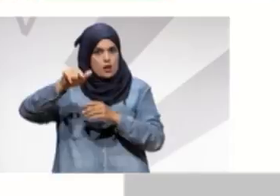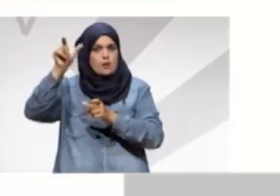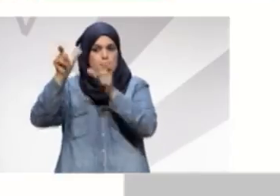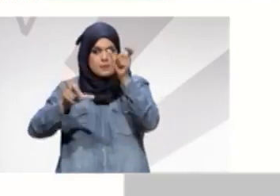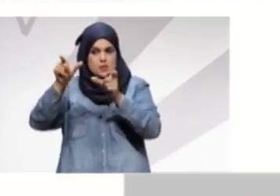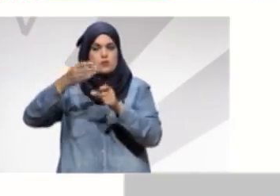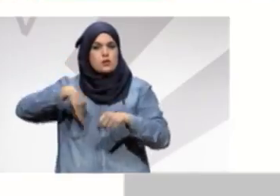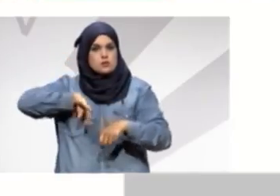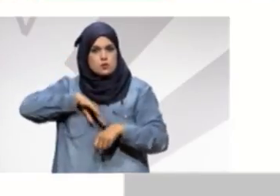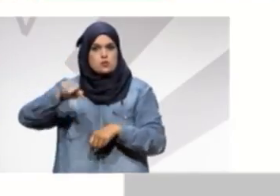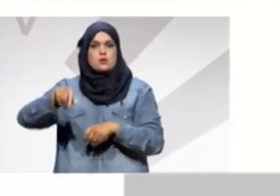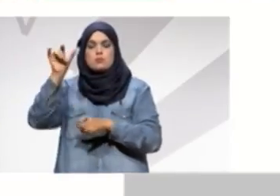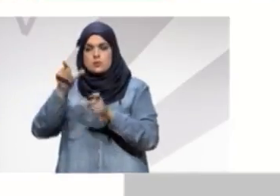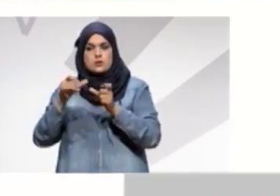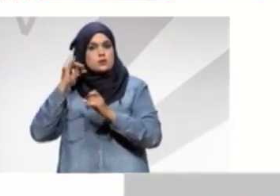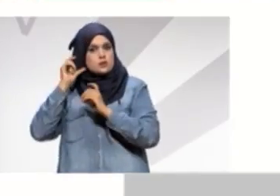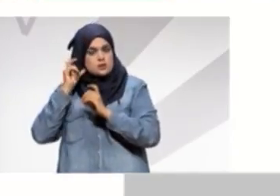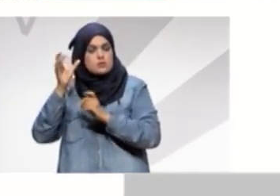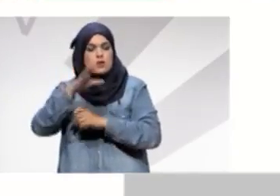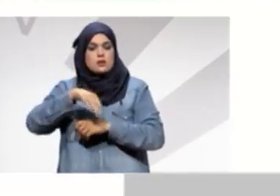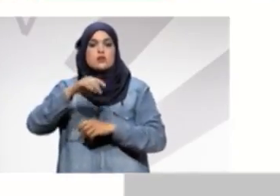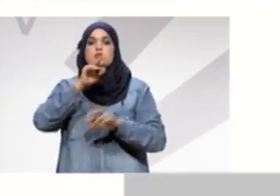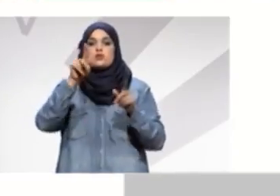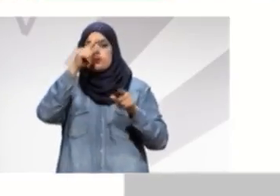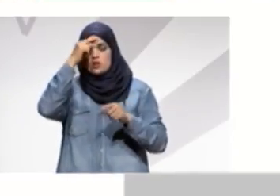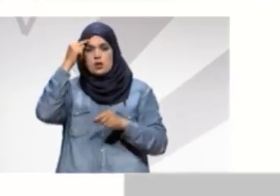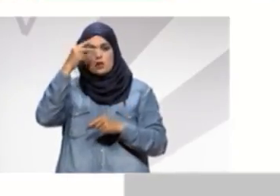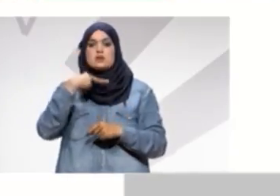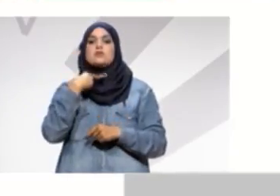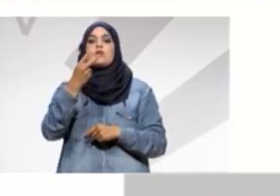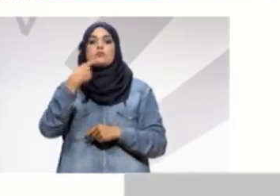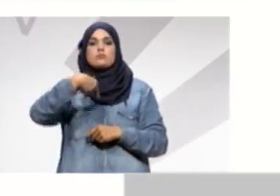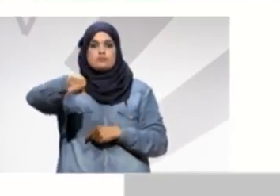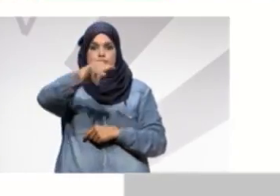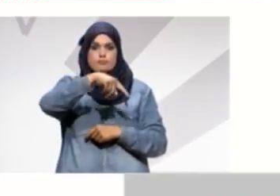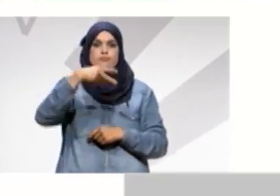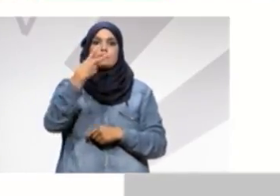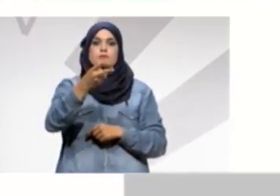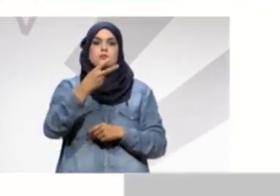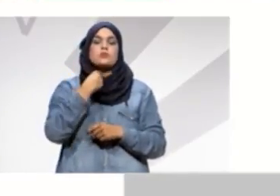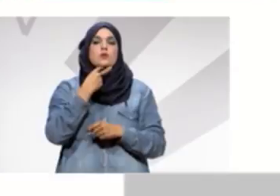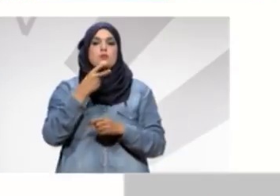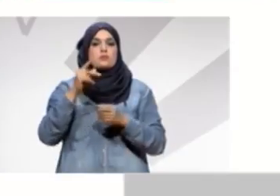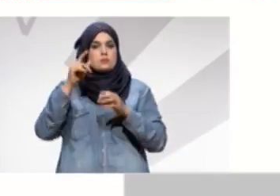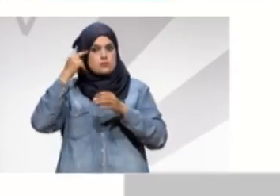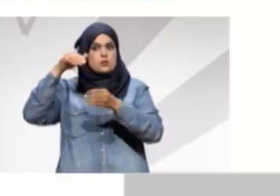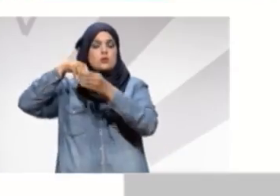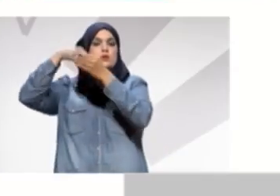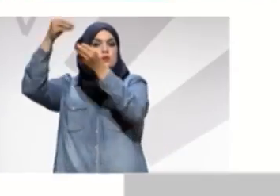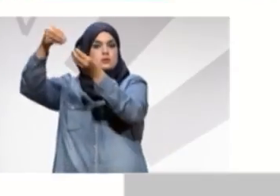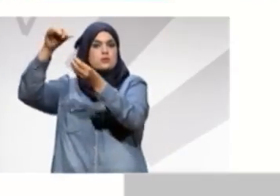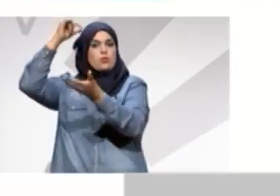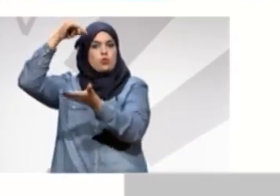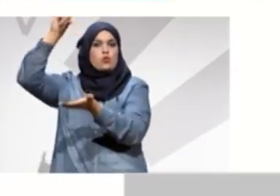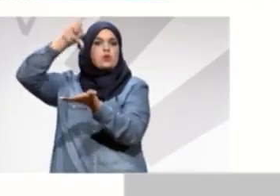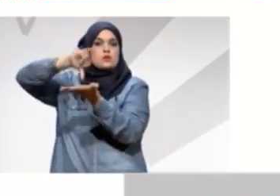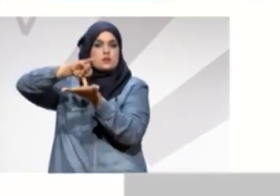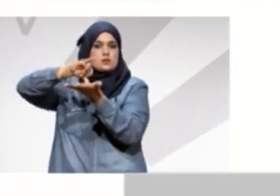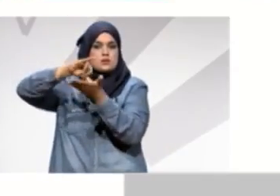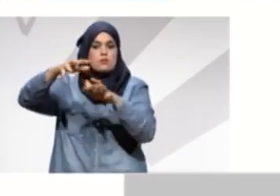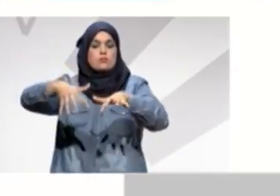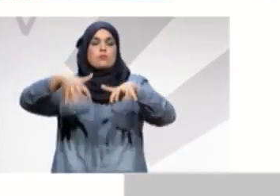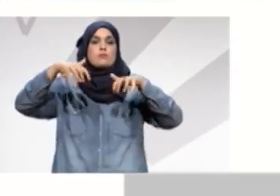وبقدرة ربي ونكونوا صوتكم اللي باش نوصلوه للمركز وفي مجلس